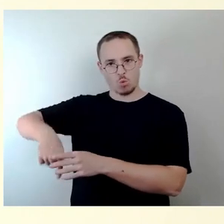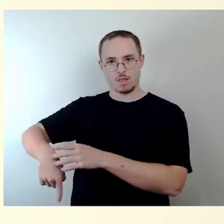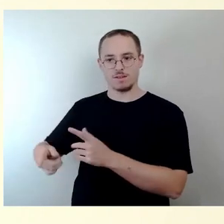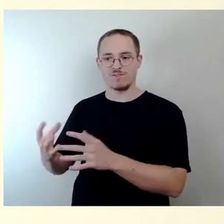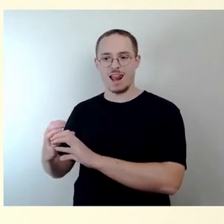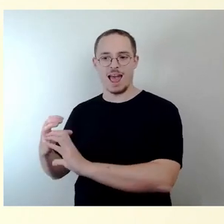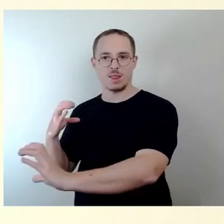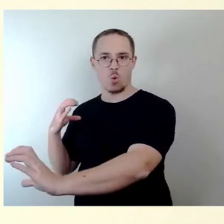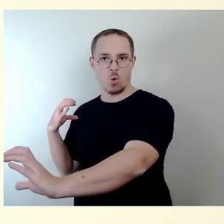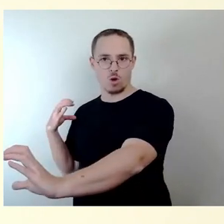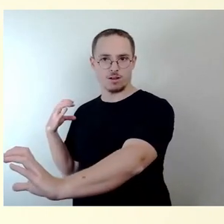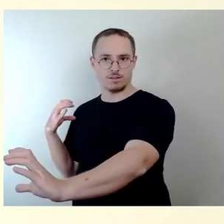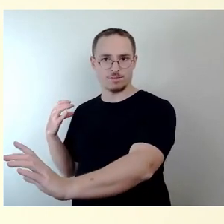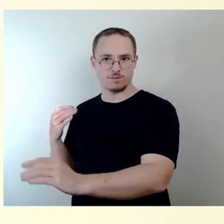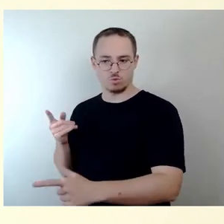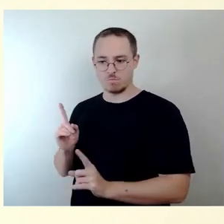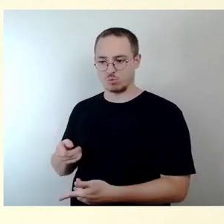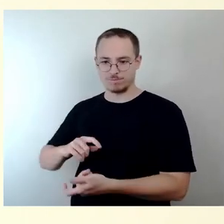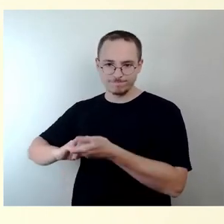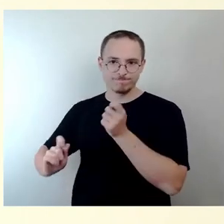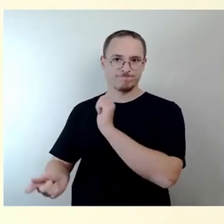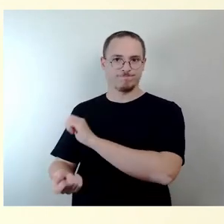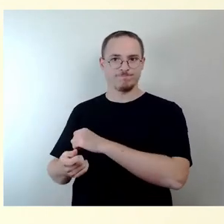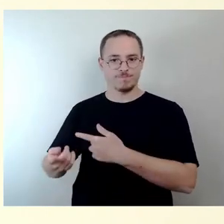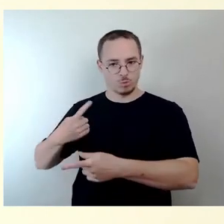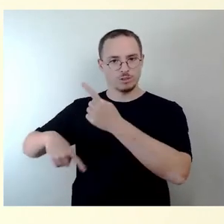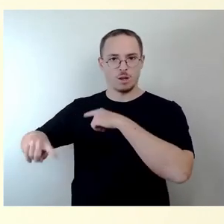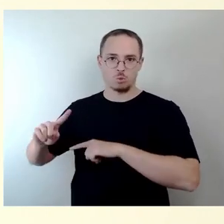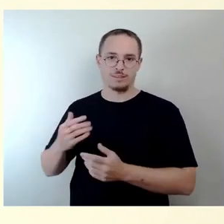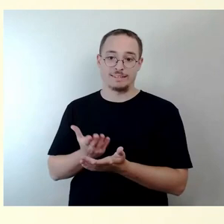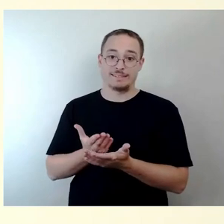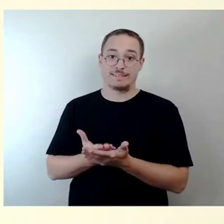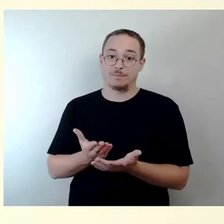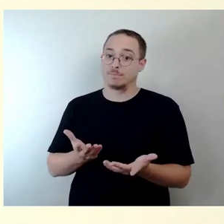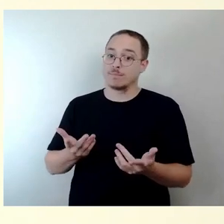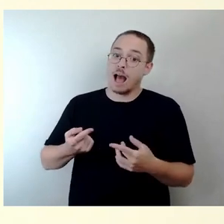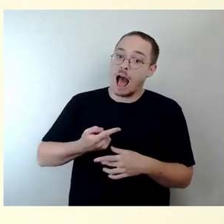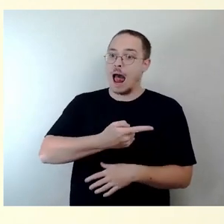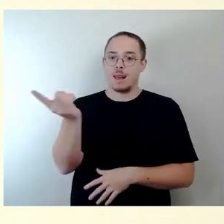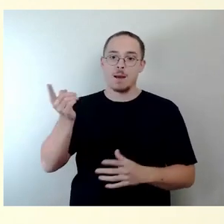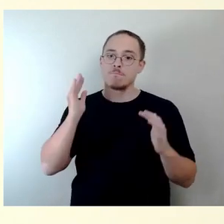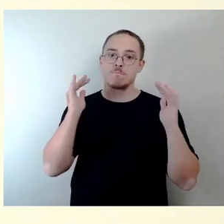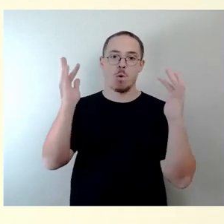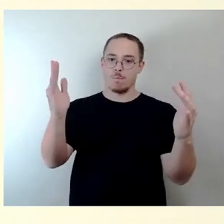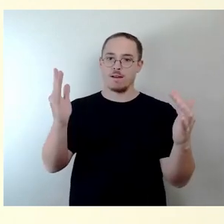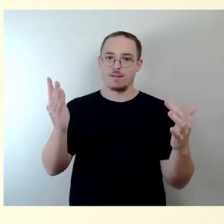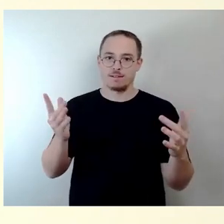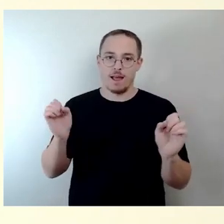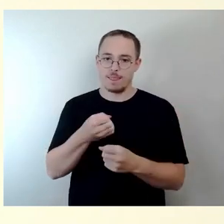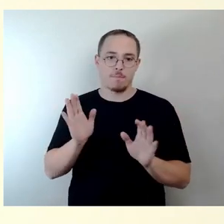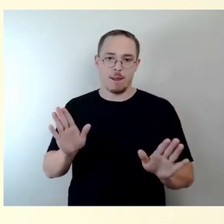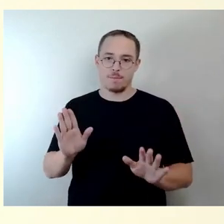ausgetauscht werden müssen bei einer Sanierung. Und deshalb wird es auch so sein, dass man nicht alle Bestandsbäume beteiligen können. Aber natürlich ist es